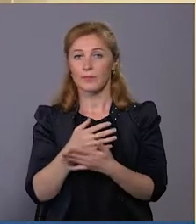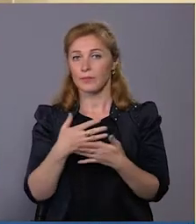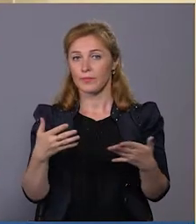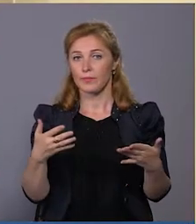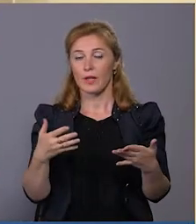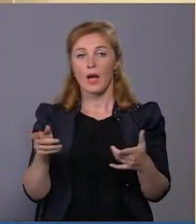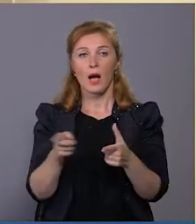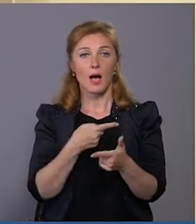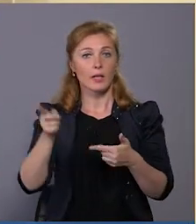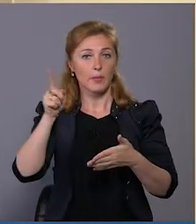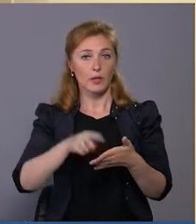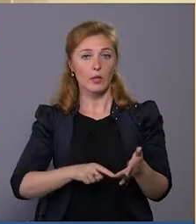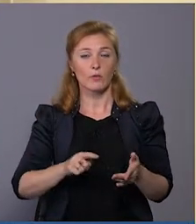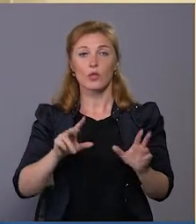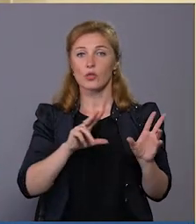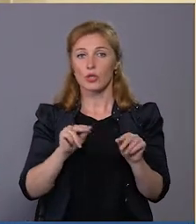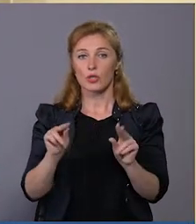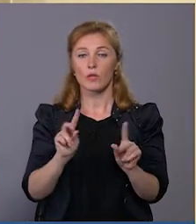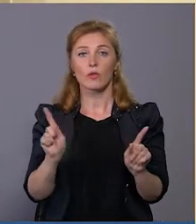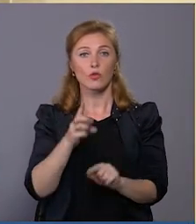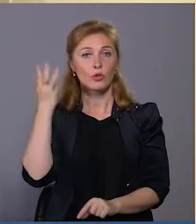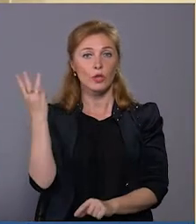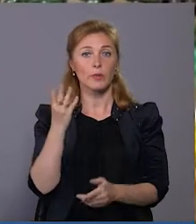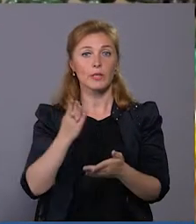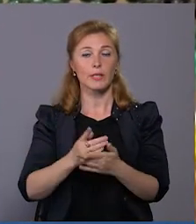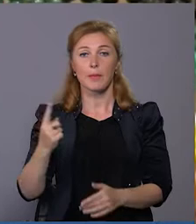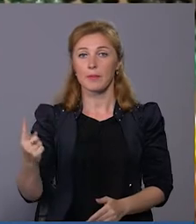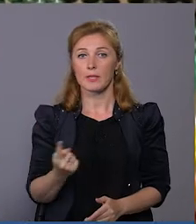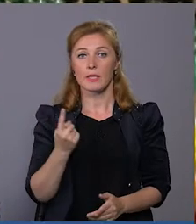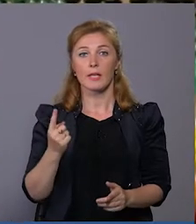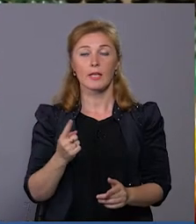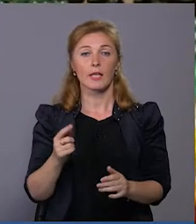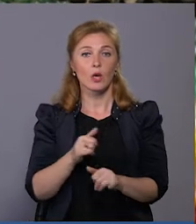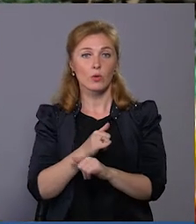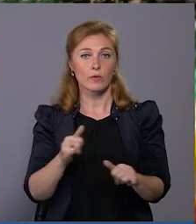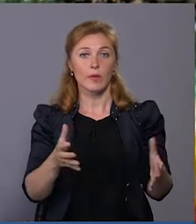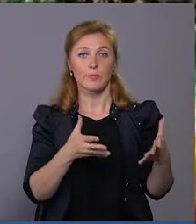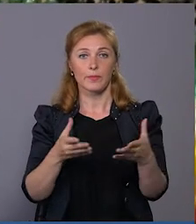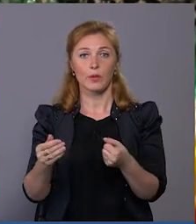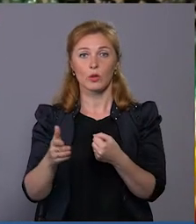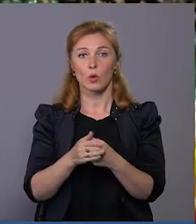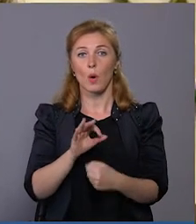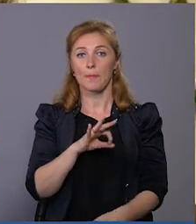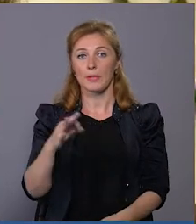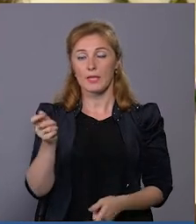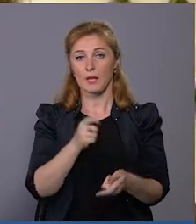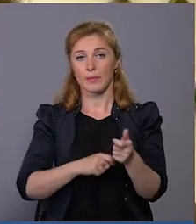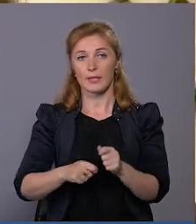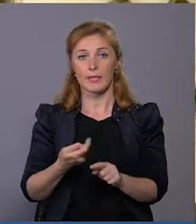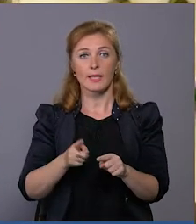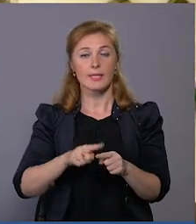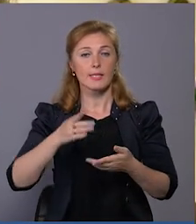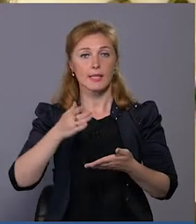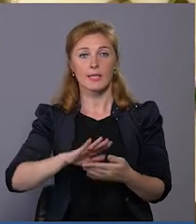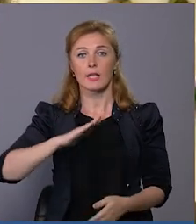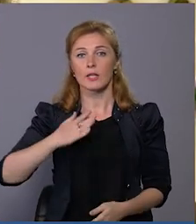переконую, щаслива, що на Хмельниччині є майстри, які розвивають та прищеплюють любов саме до бісероплетіння. Тому що це є наше,